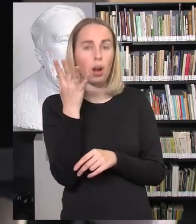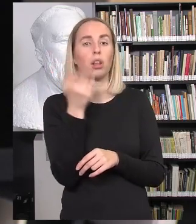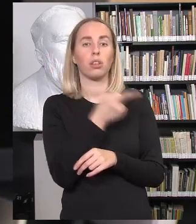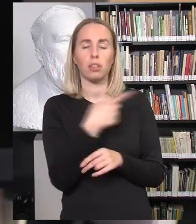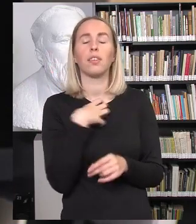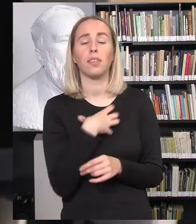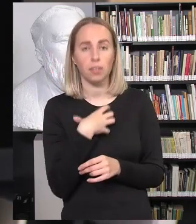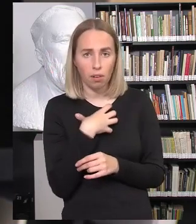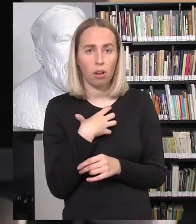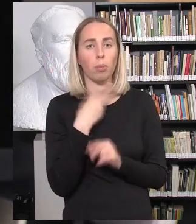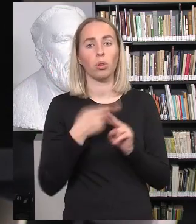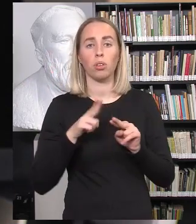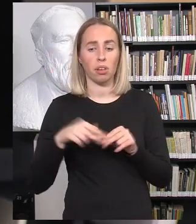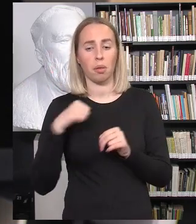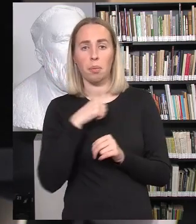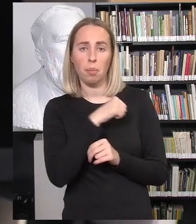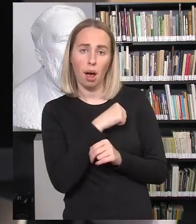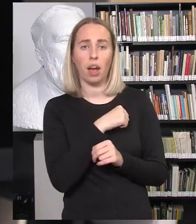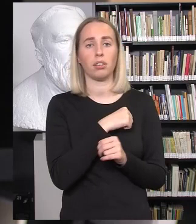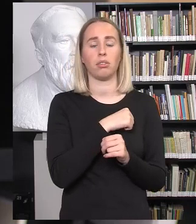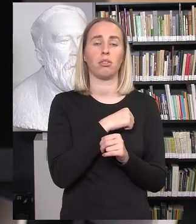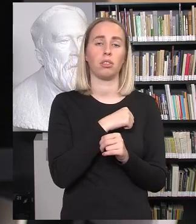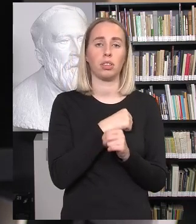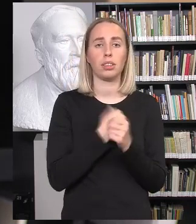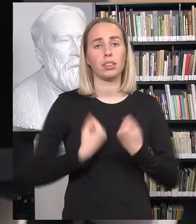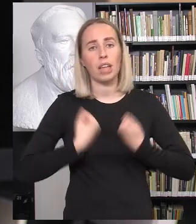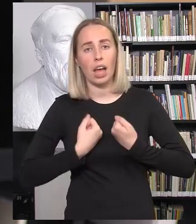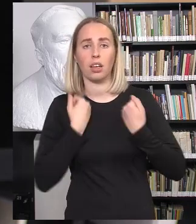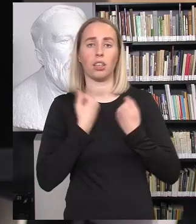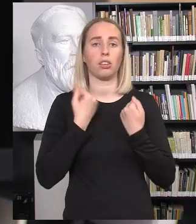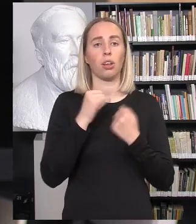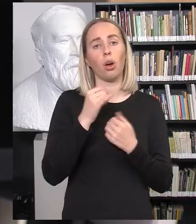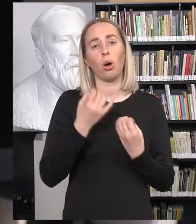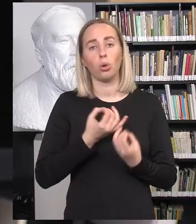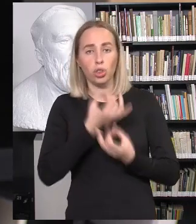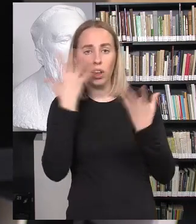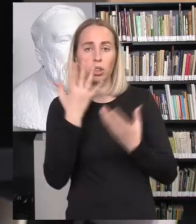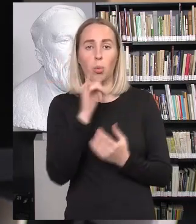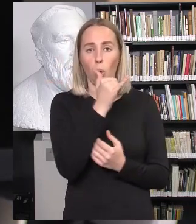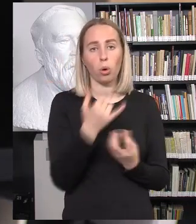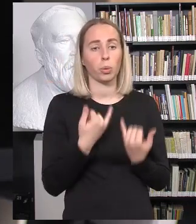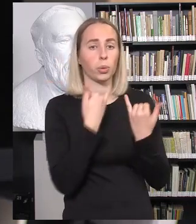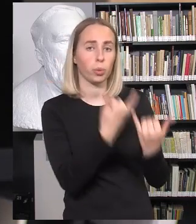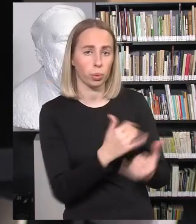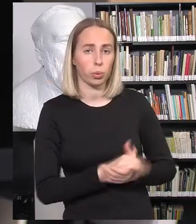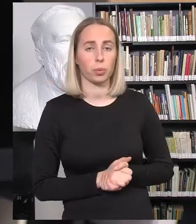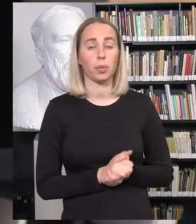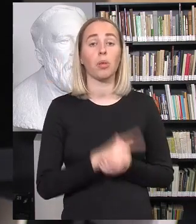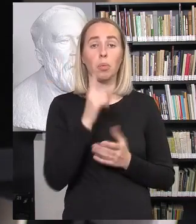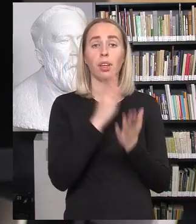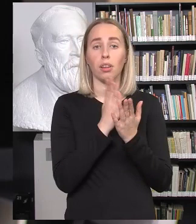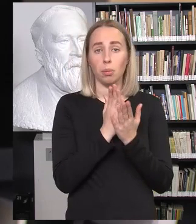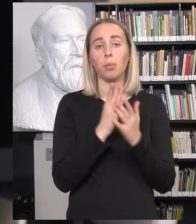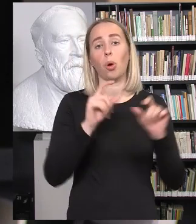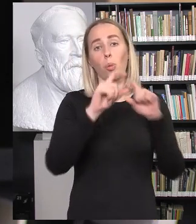galimybių tą vaikams duoti įgdymą kokybišką ir tokį pilną vertę. Bet yra mokyklų Lietuvoje, kur